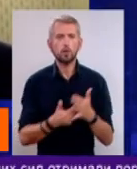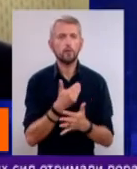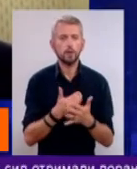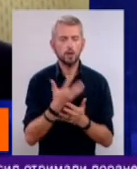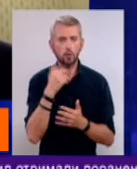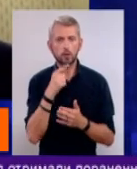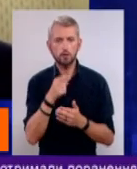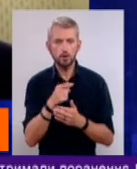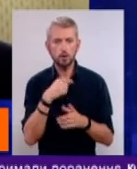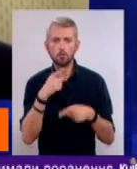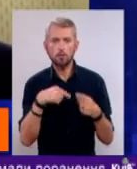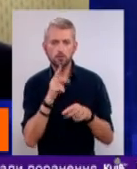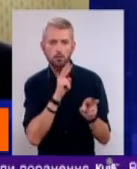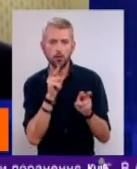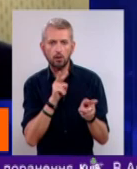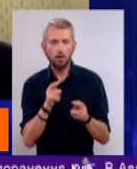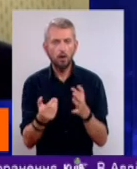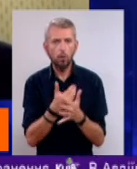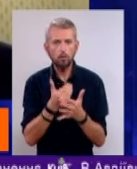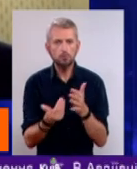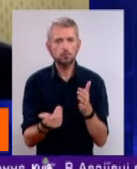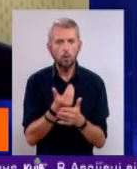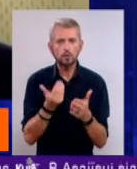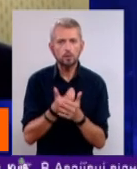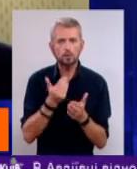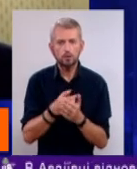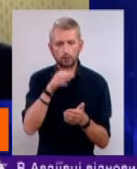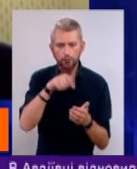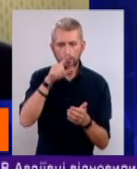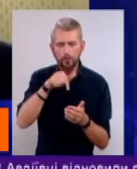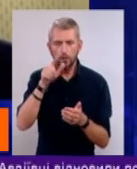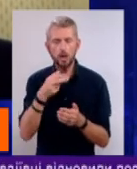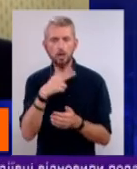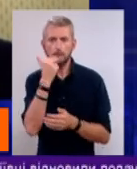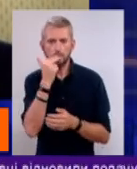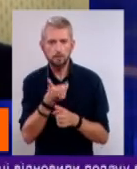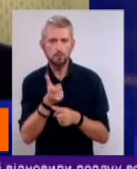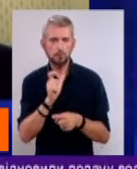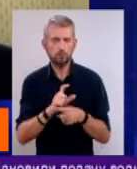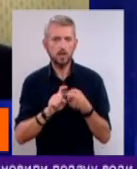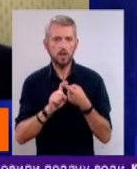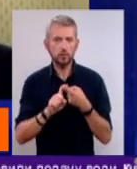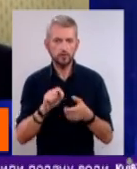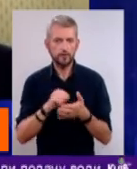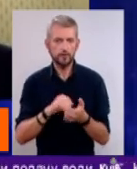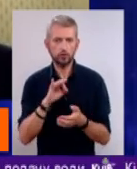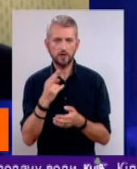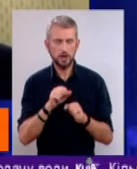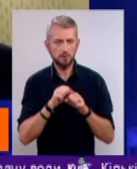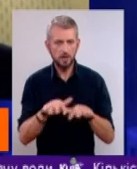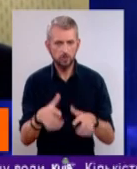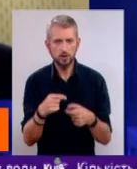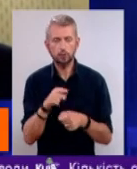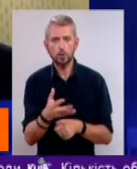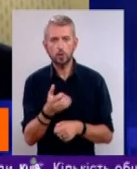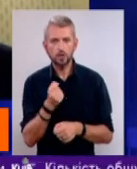коли вони обновлюють стрічку новин постійно. Для підлітків, так, звичайно, більш залежність від соціальних мереж, де вони